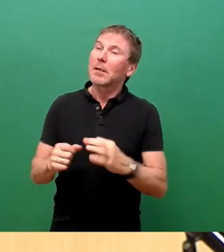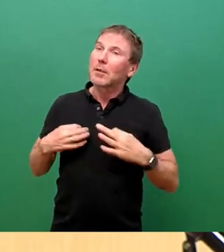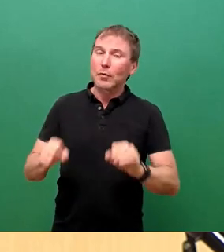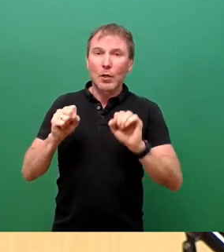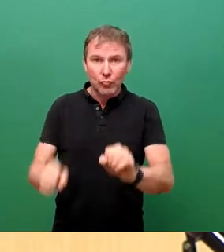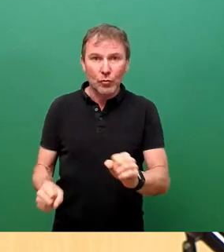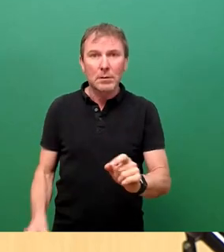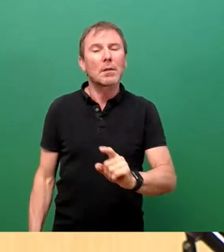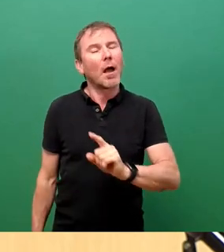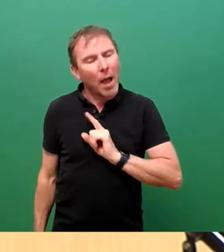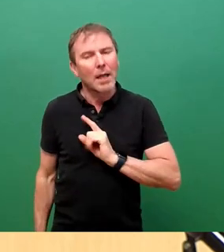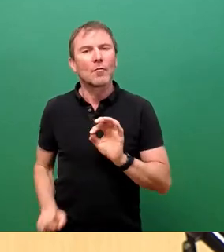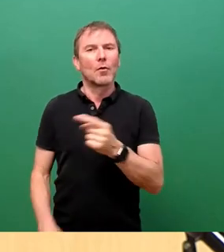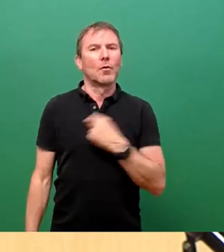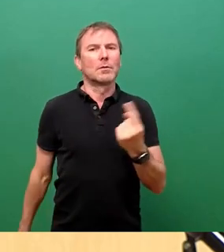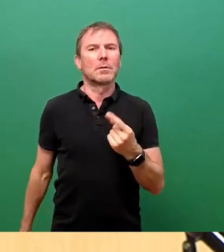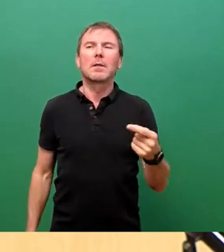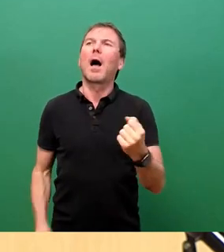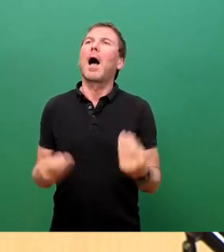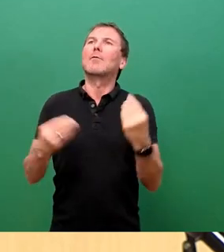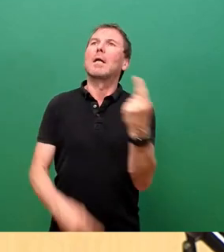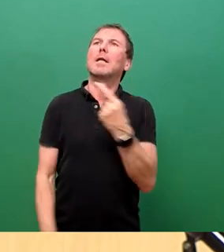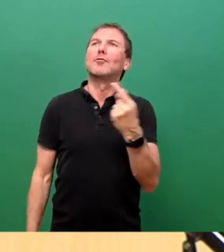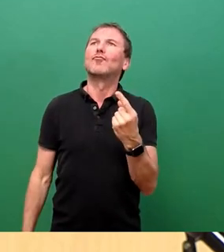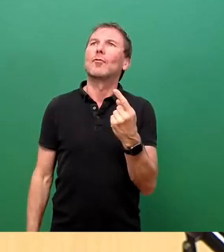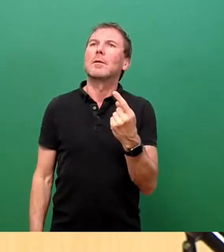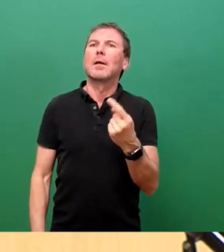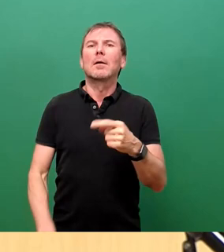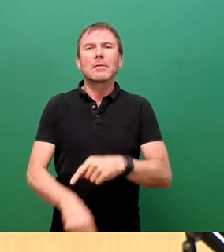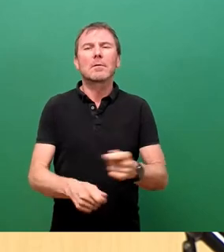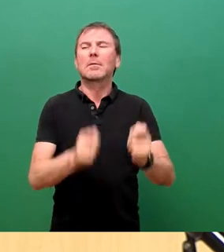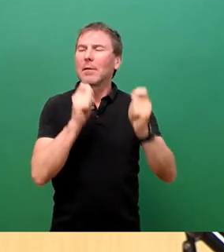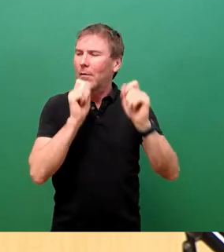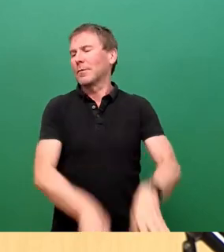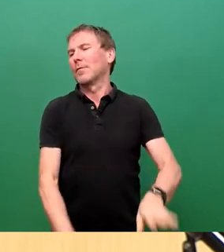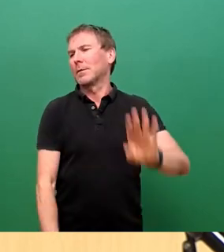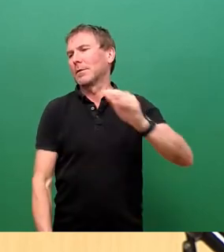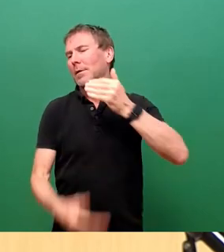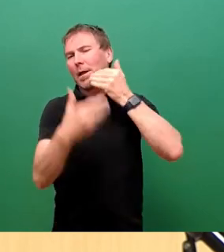damit gewesen, uns diese Aktuelle Stunde und Ihren Antrag zu ersparen. Vielen Dank.